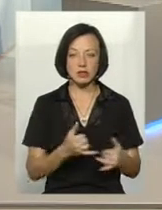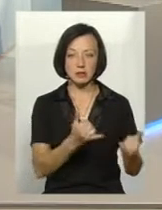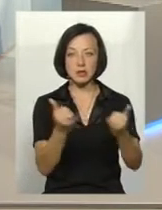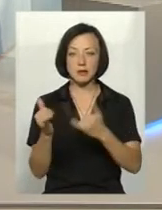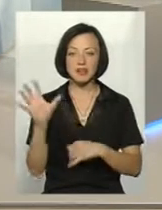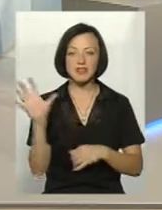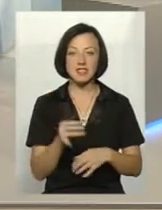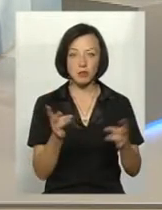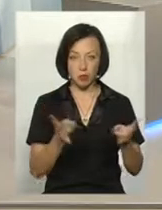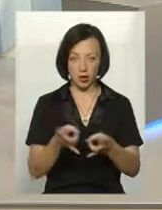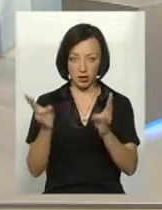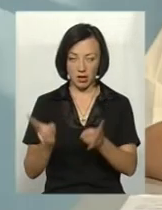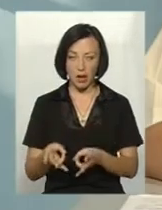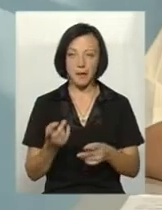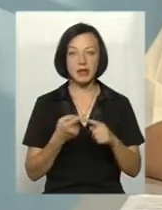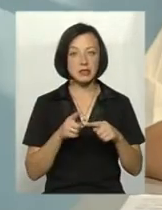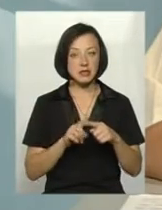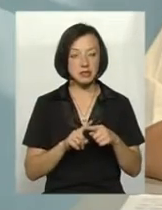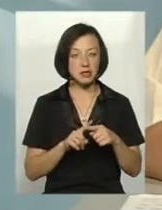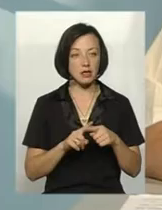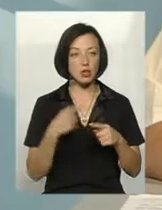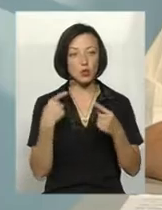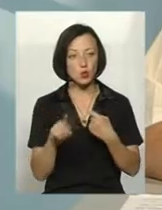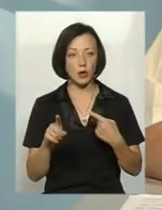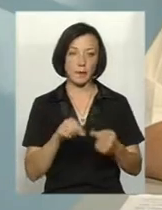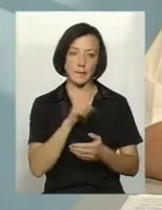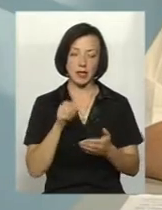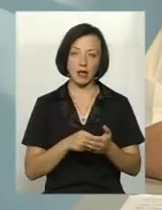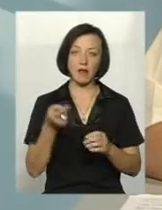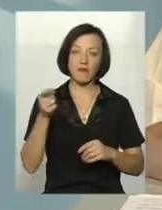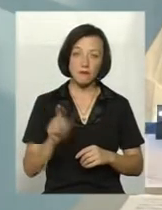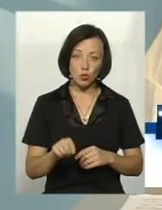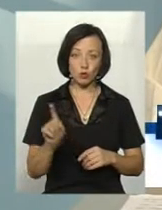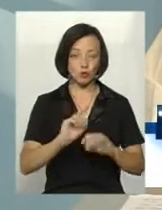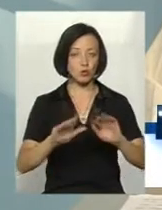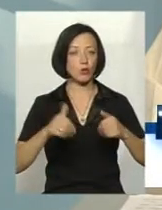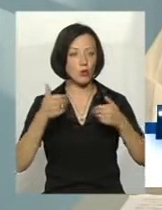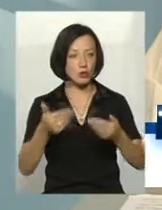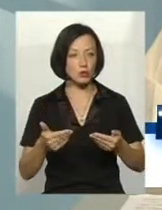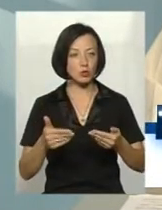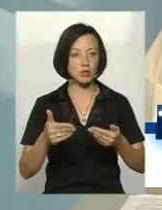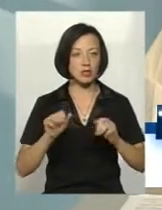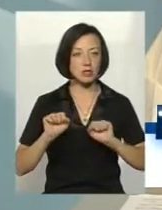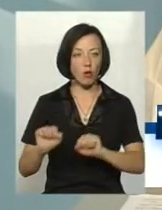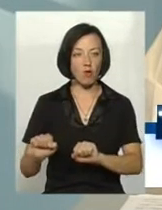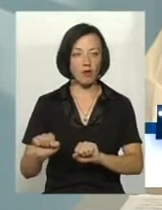потреби. І це друге питання в тому, що пропонується страхування